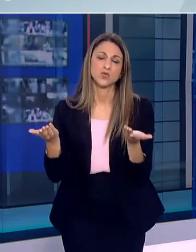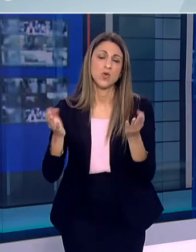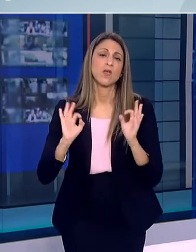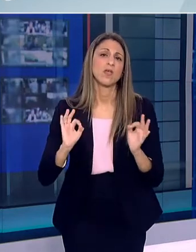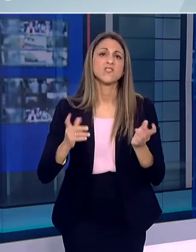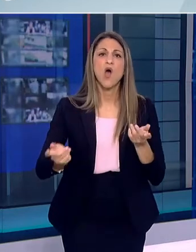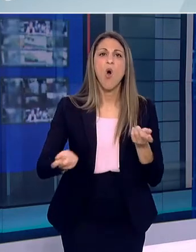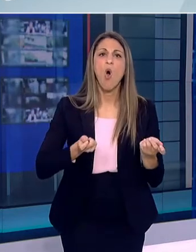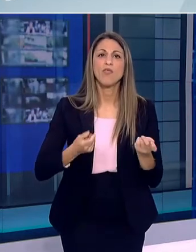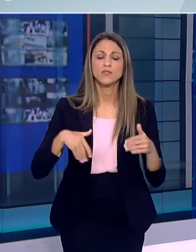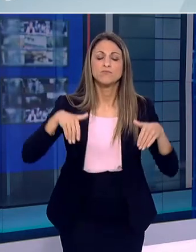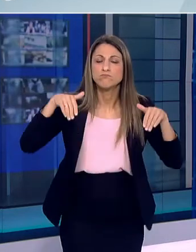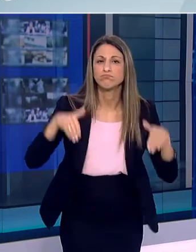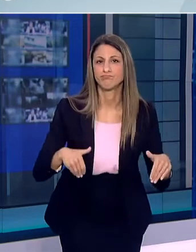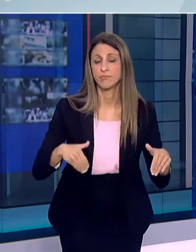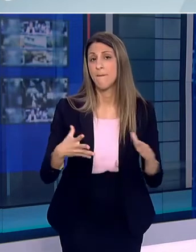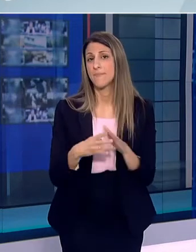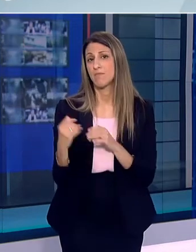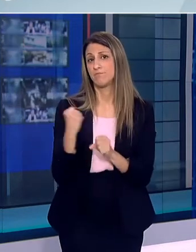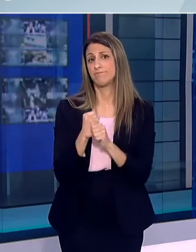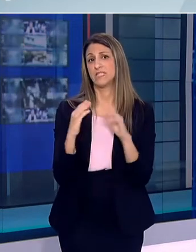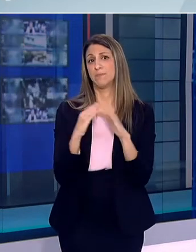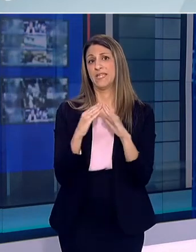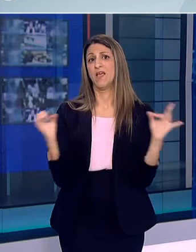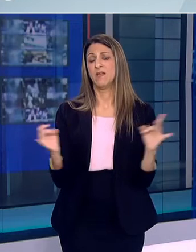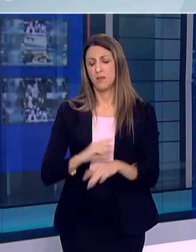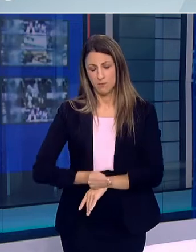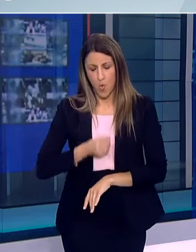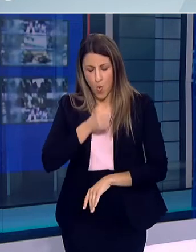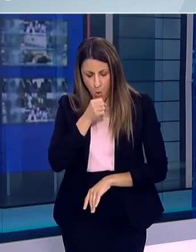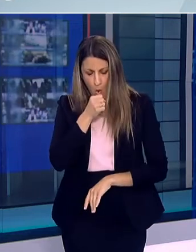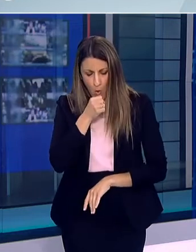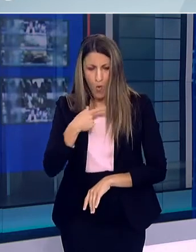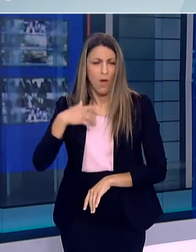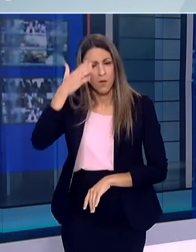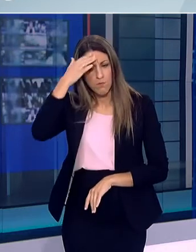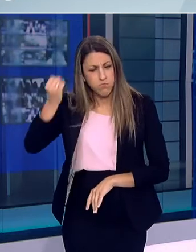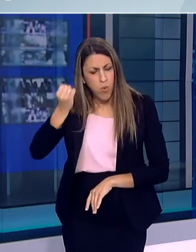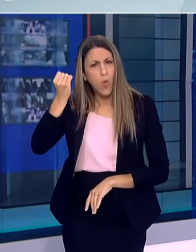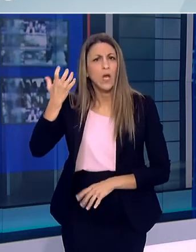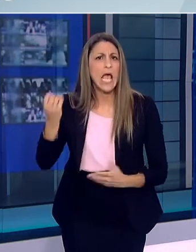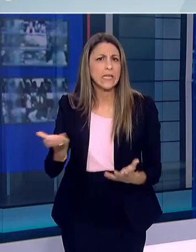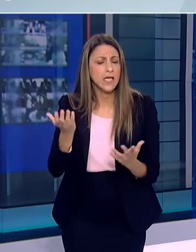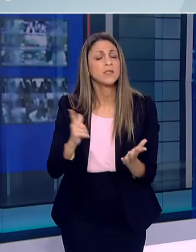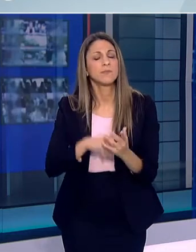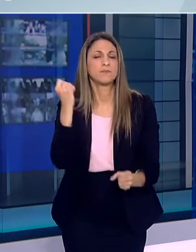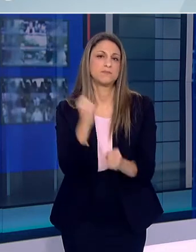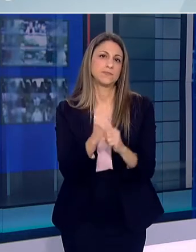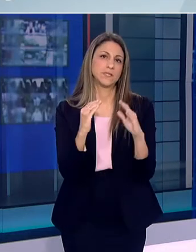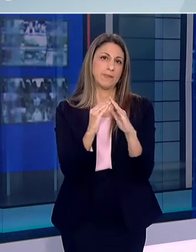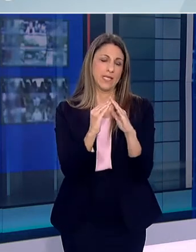που έχουμε δώσει μέχρι σήμερα και ιδιαίτερα το να μένουμε σπίτι αν έχουμε συμπτώματα συμβατά με τον ιό να αναζητούμε τη διάγνωση και να